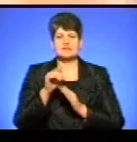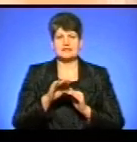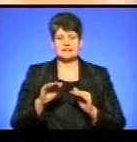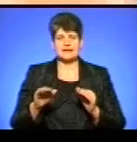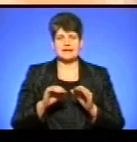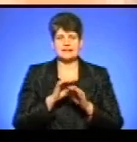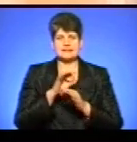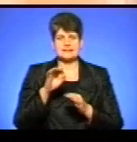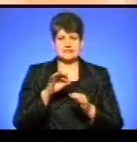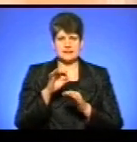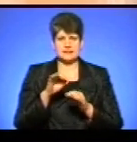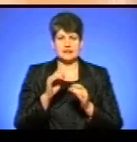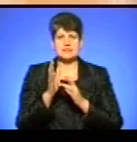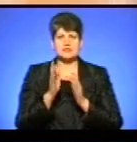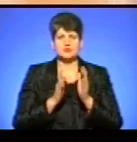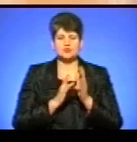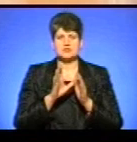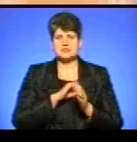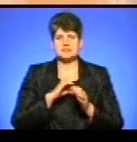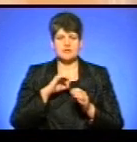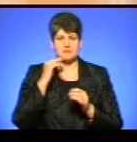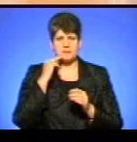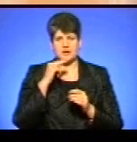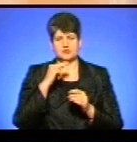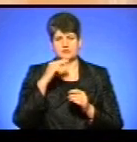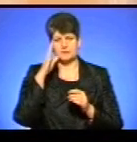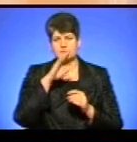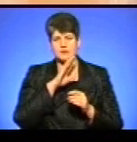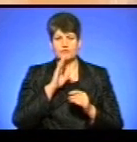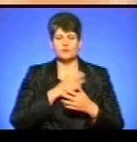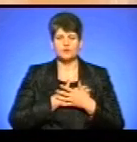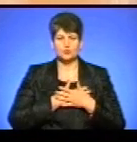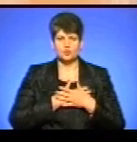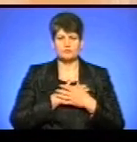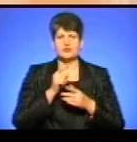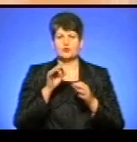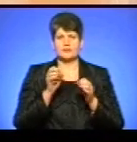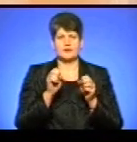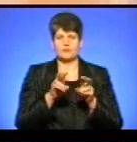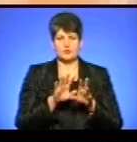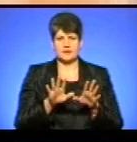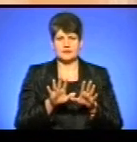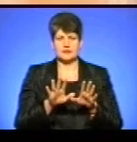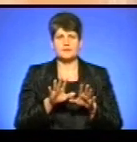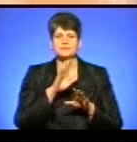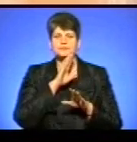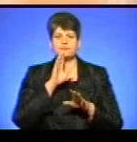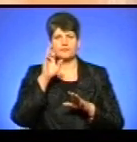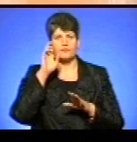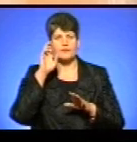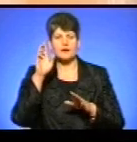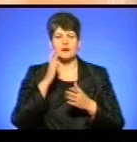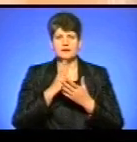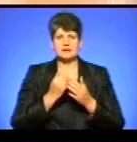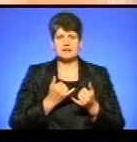є вашим найкращим татом і батьком. Він вас любить. Він вас ніколи не покинуть. А Пресвята Богородиці є для вас